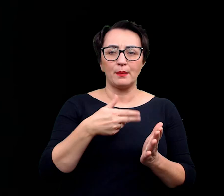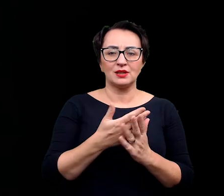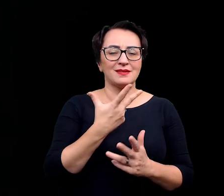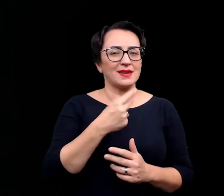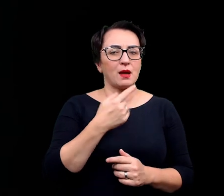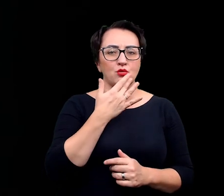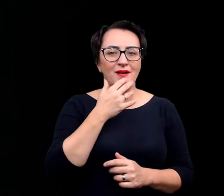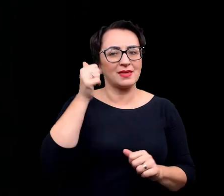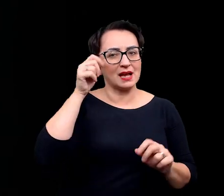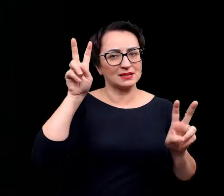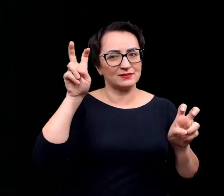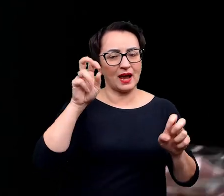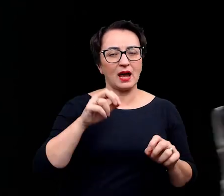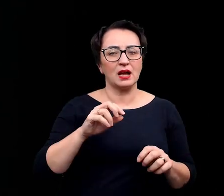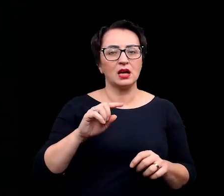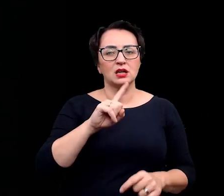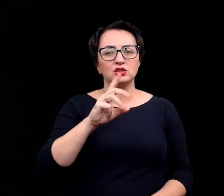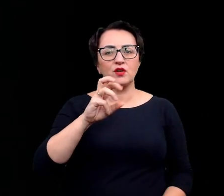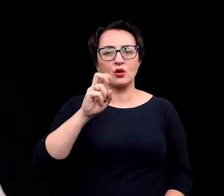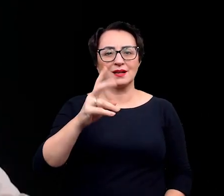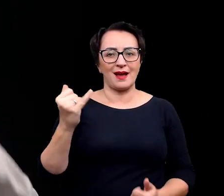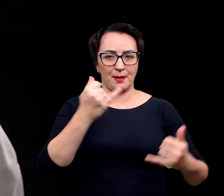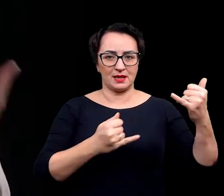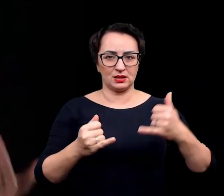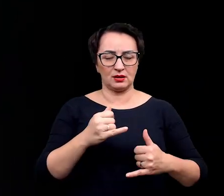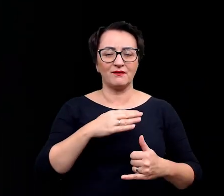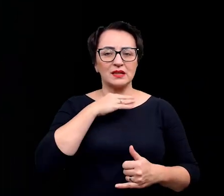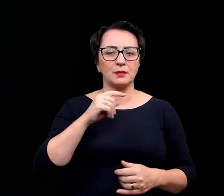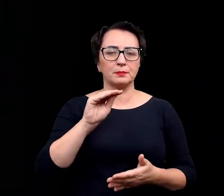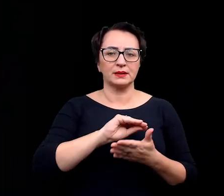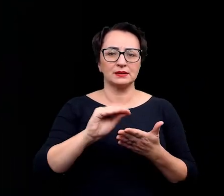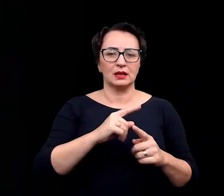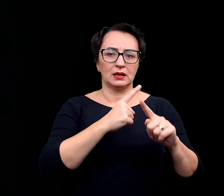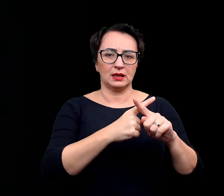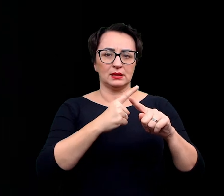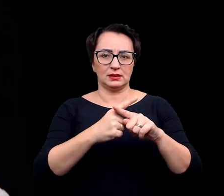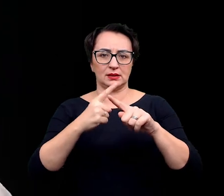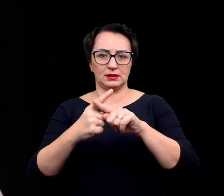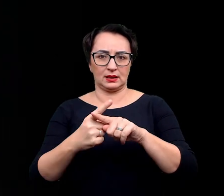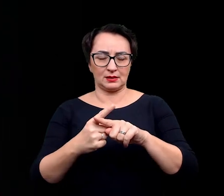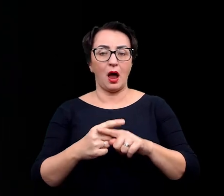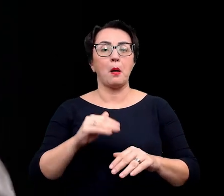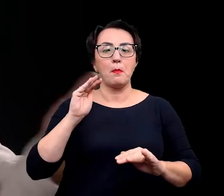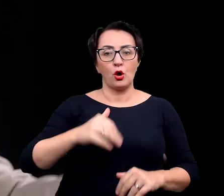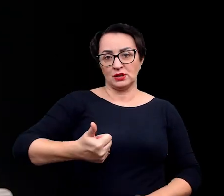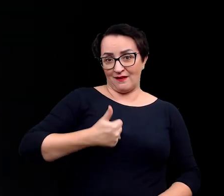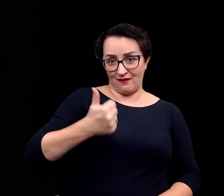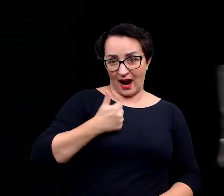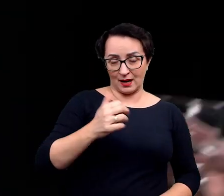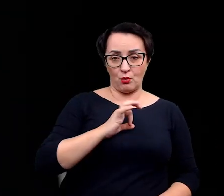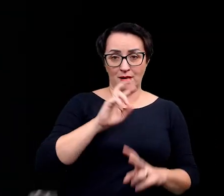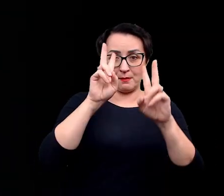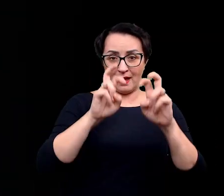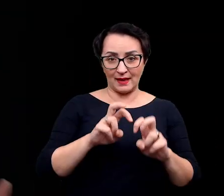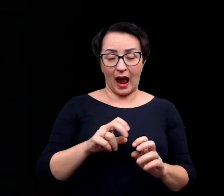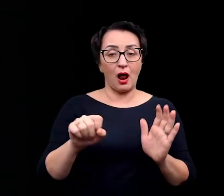mówienie, że jest to związek XXX. Tak. Wtedy ludzie mogą chwalić się swoimi wynikami badań, ale nie do końca ujawniają, czym